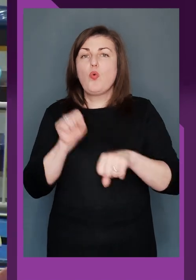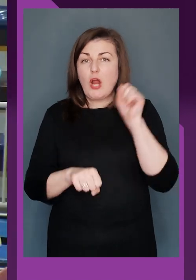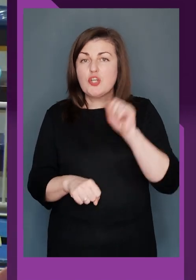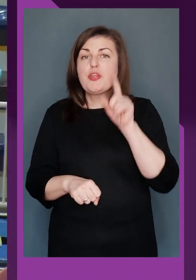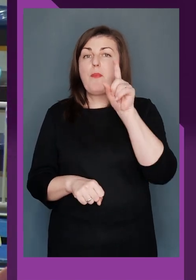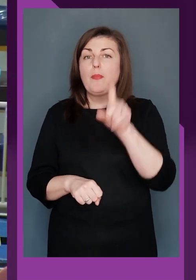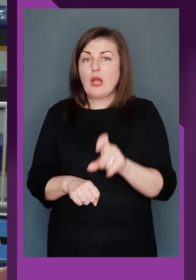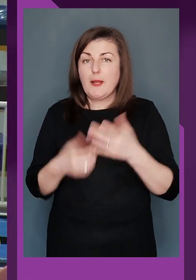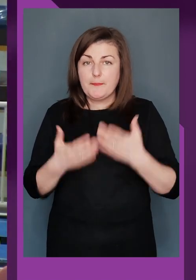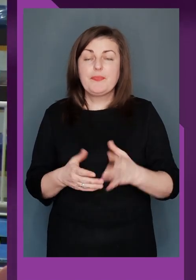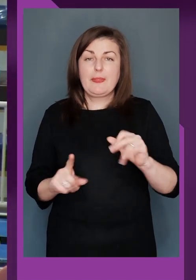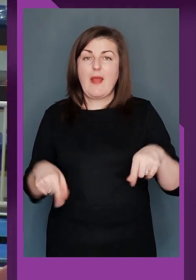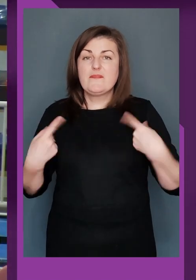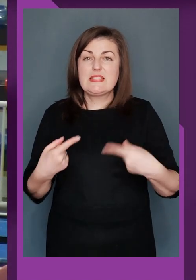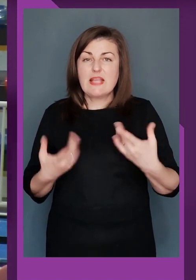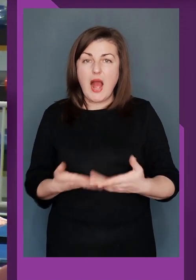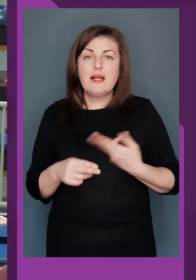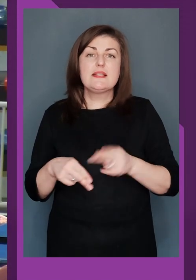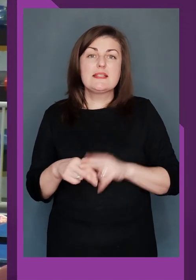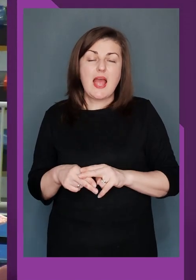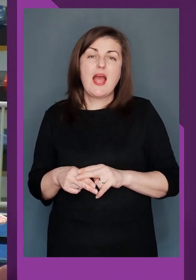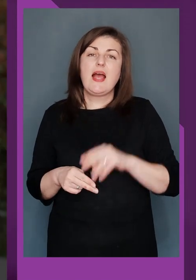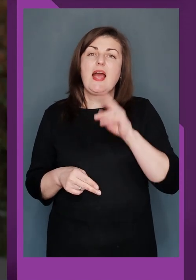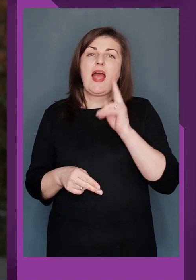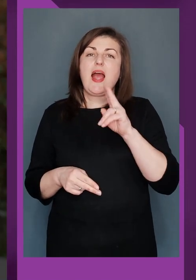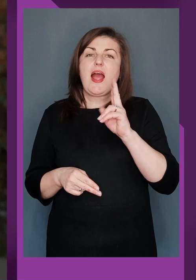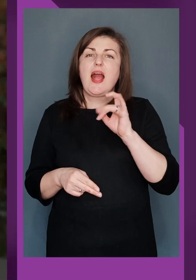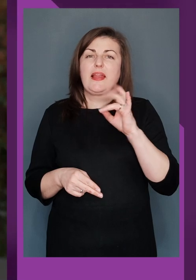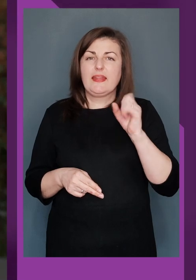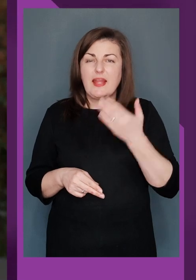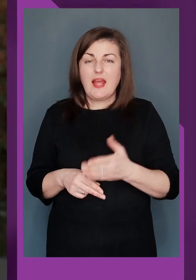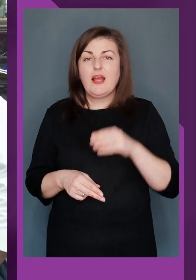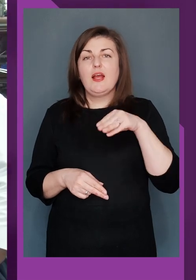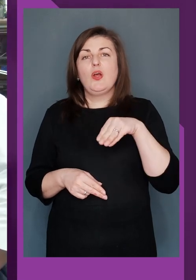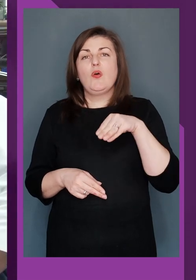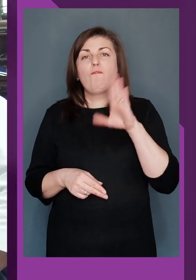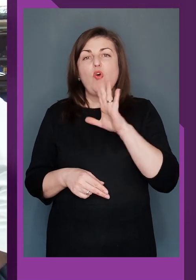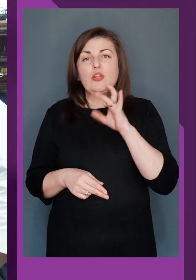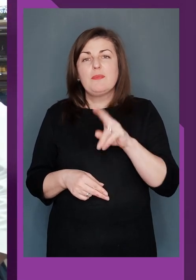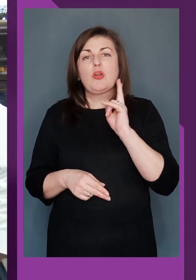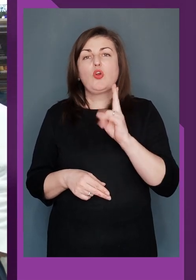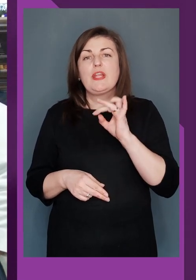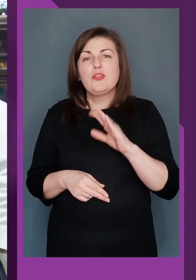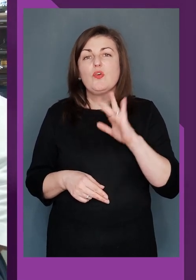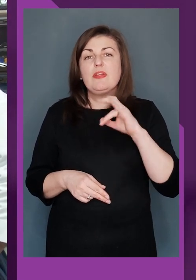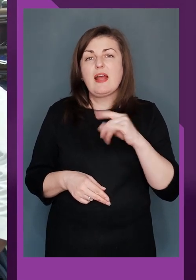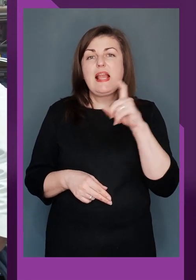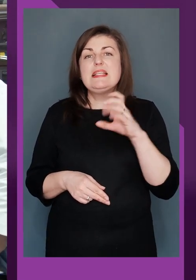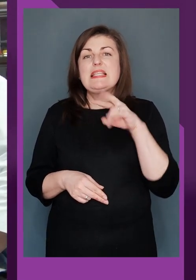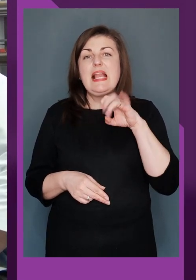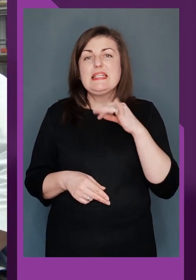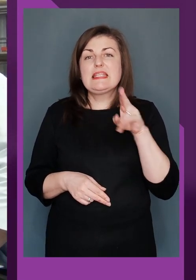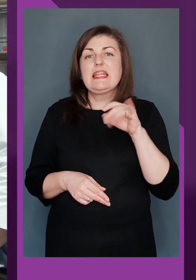ураженням опорно-рухового апарату на візках. Це Айроплітян Каріна, Турко Володимир, Кондратюк Віталій,